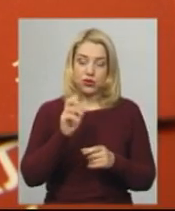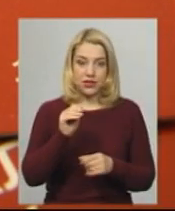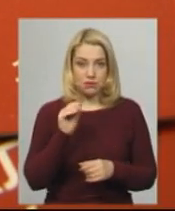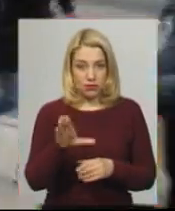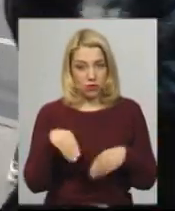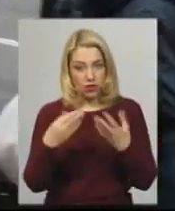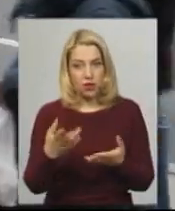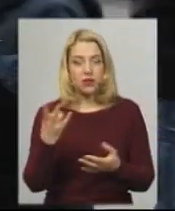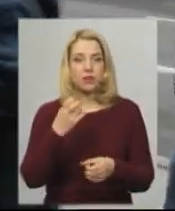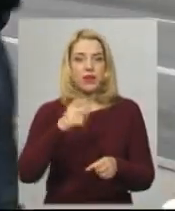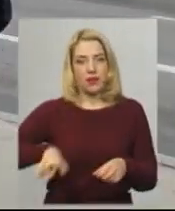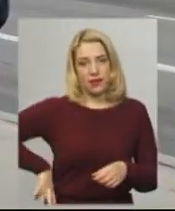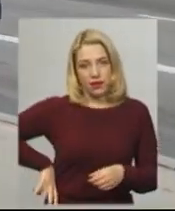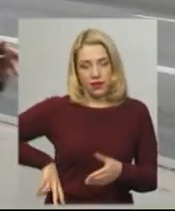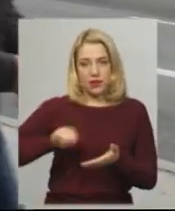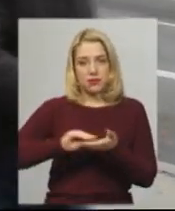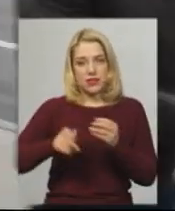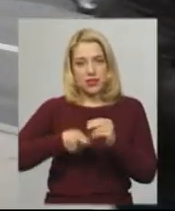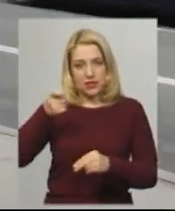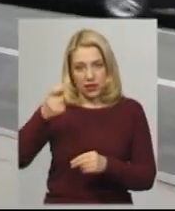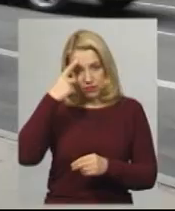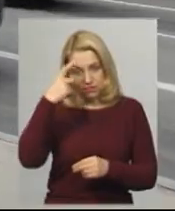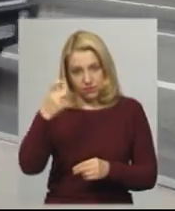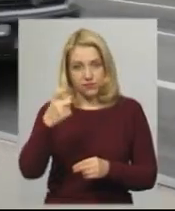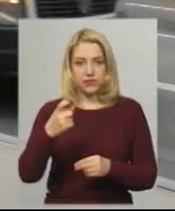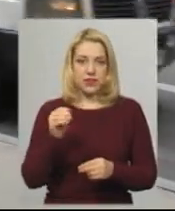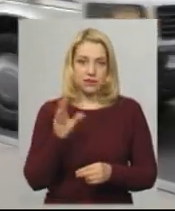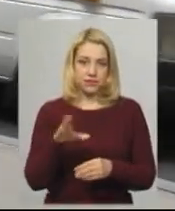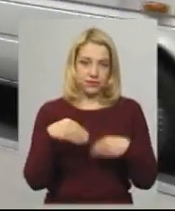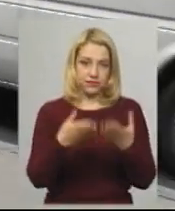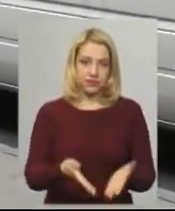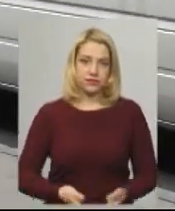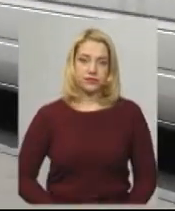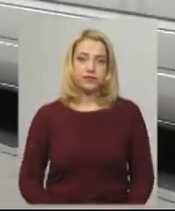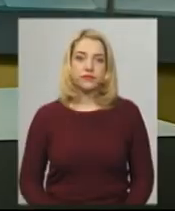відповідну заяву. Анастасія Збродова, Дем'ян Цегольник, новини на Суспільному, Хмельницький.